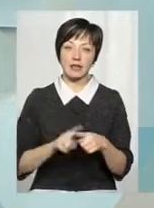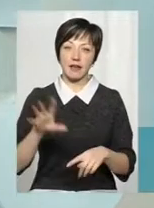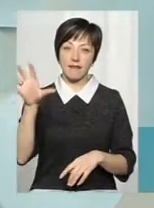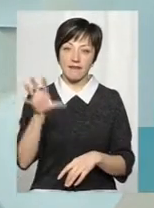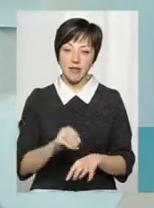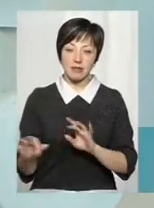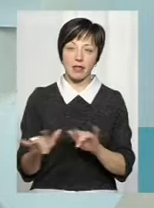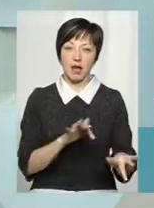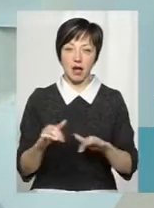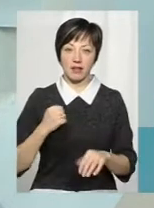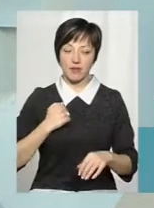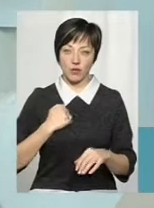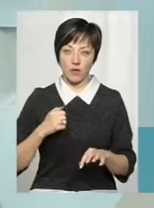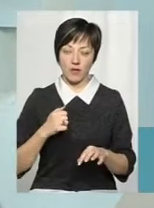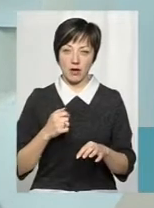театр військових дій.